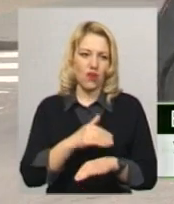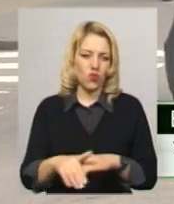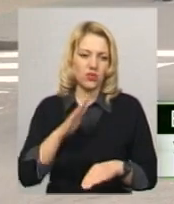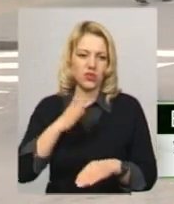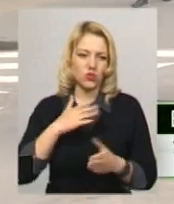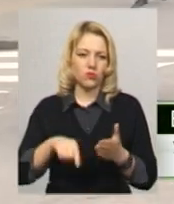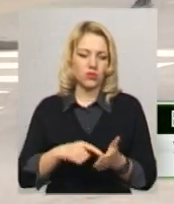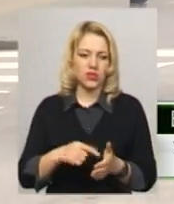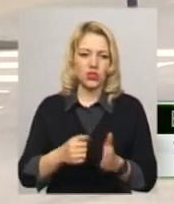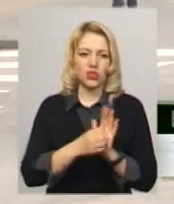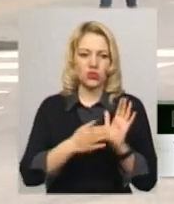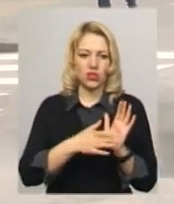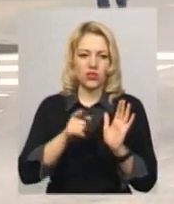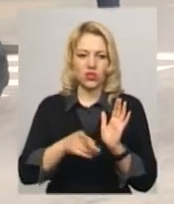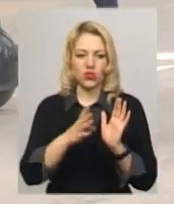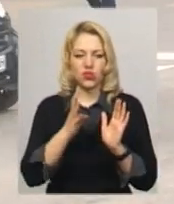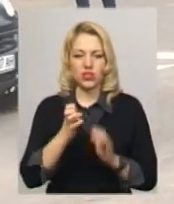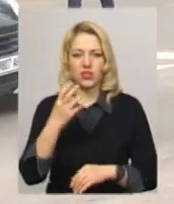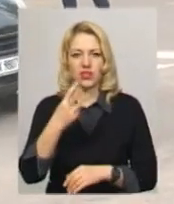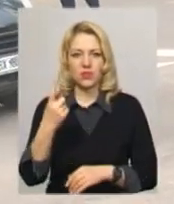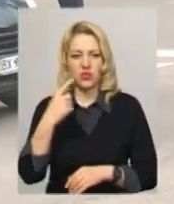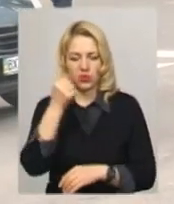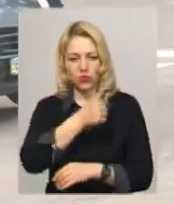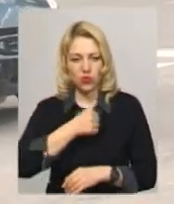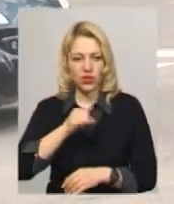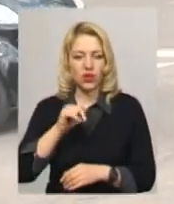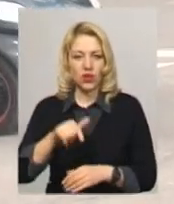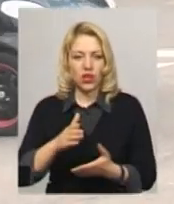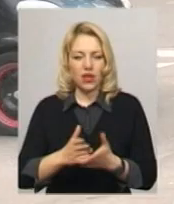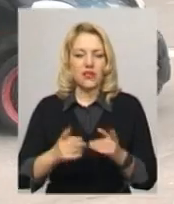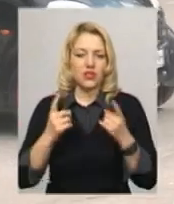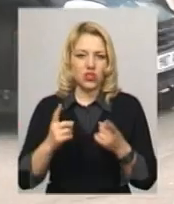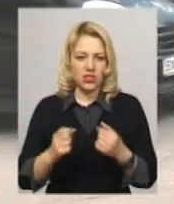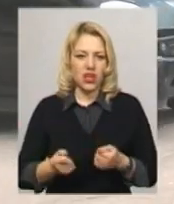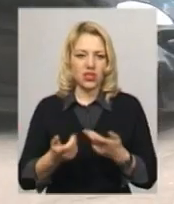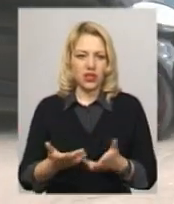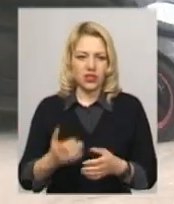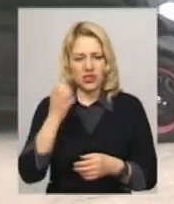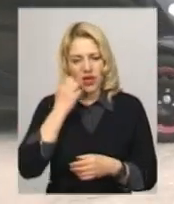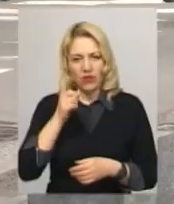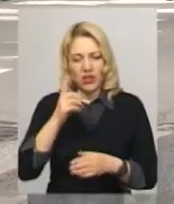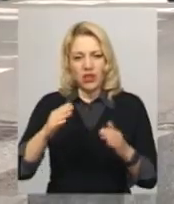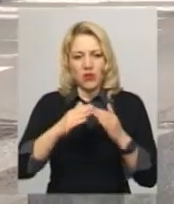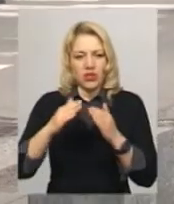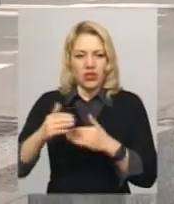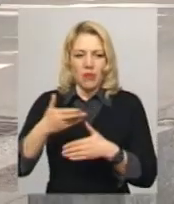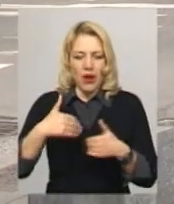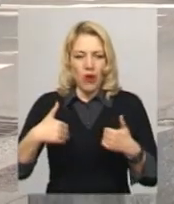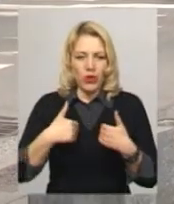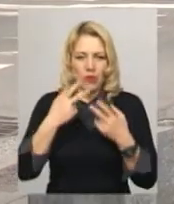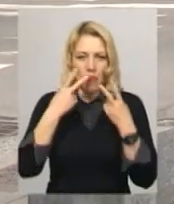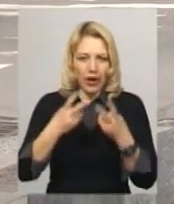міста, датується ще 1431 роком. І тут є величезна кількість старовинних будинків. Ми хочемо